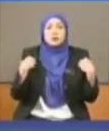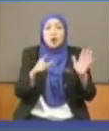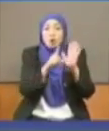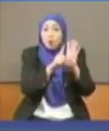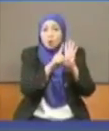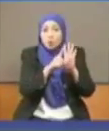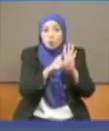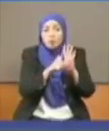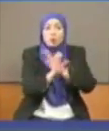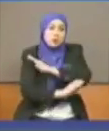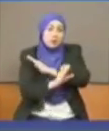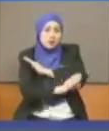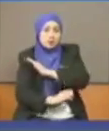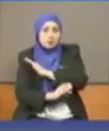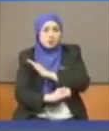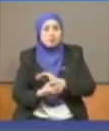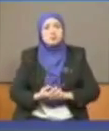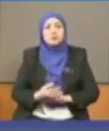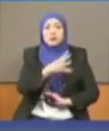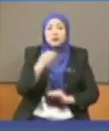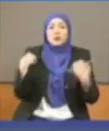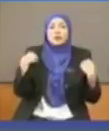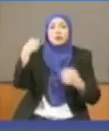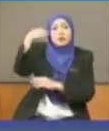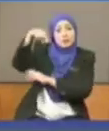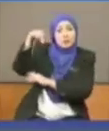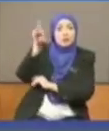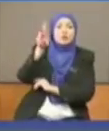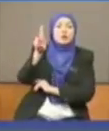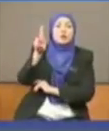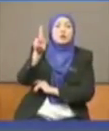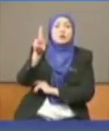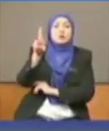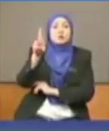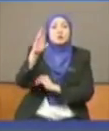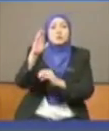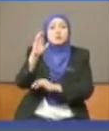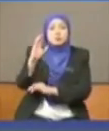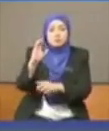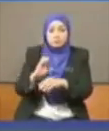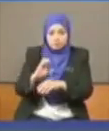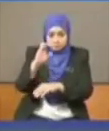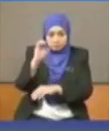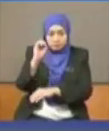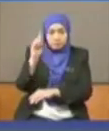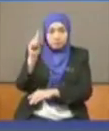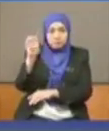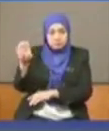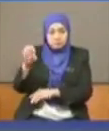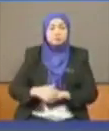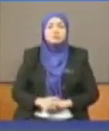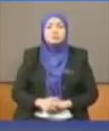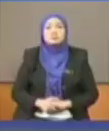QR Code untuk memudahkan dirujukan. Seterusnya, mulai 10 Julai 2021, sijil